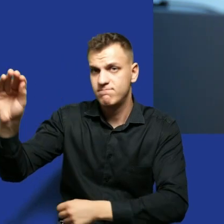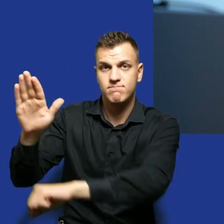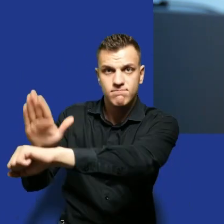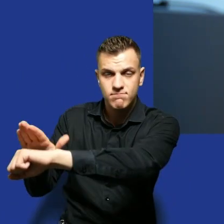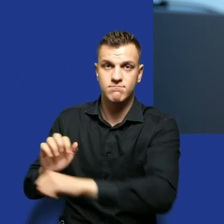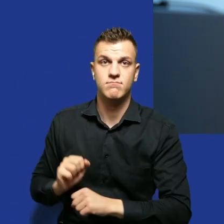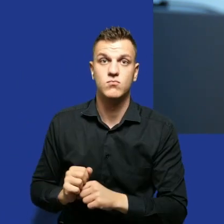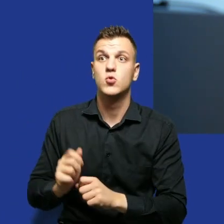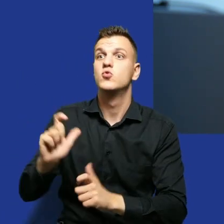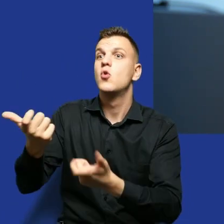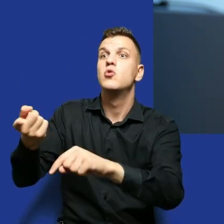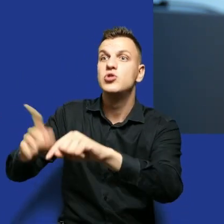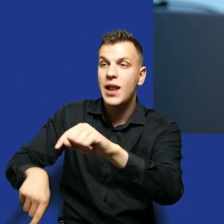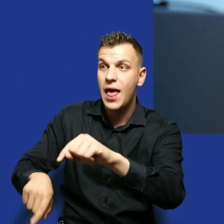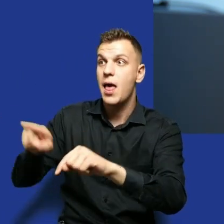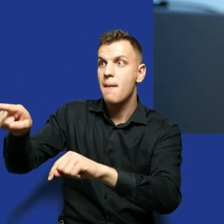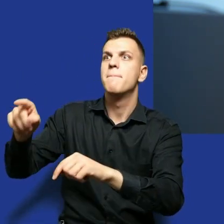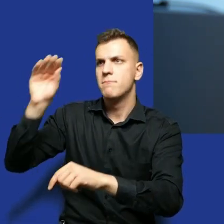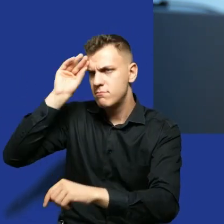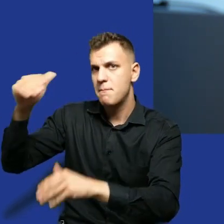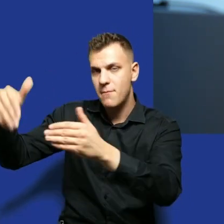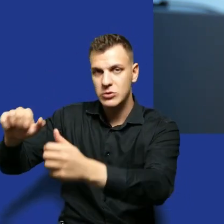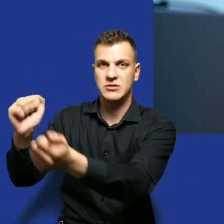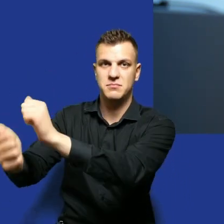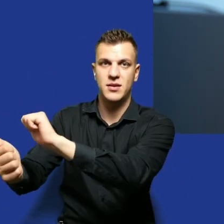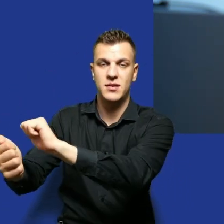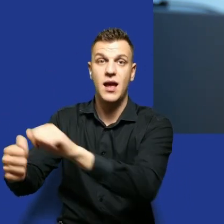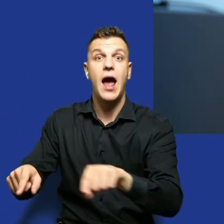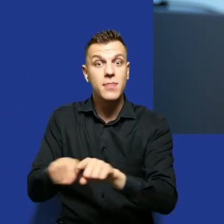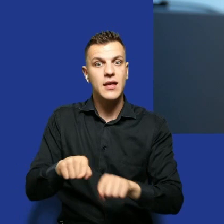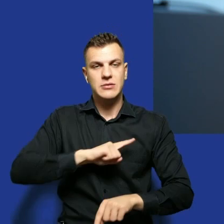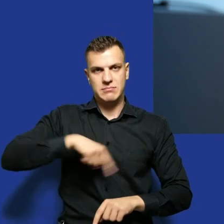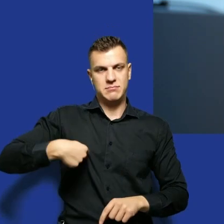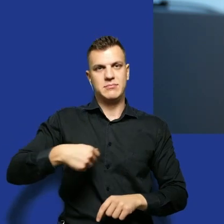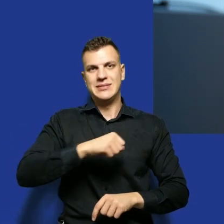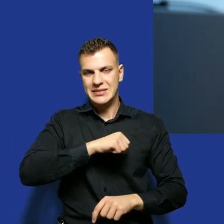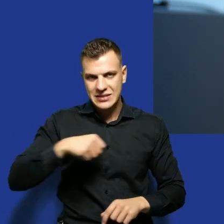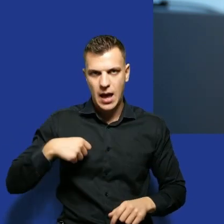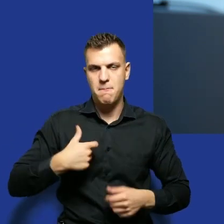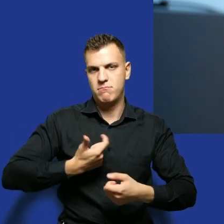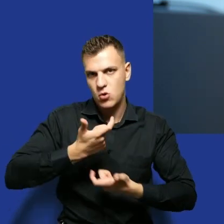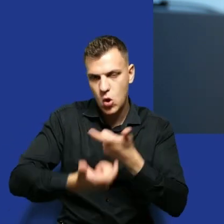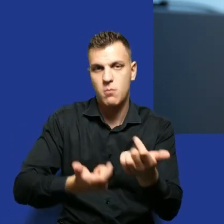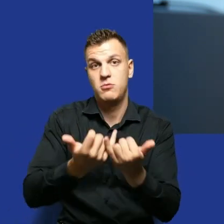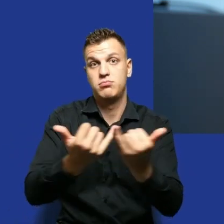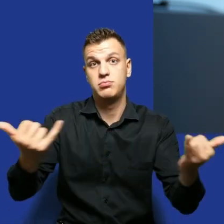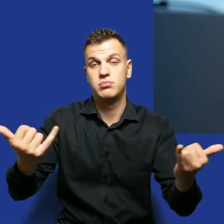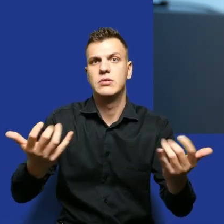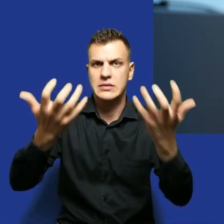które mogą podjąć działania, ale też same podejmują różnego rodzaju działania zmieniające.